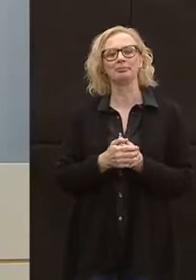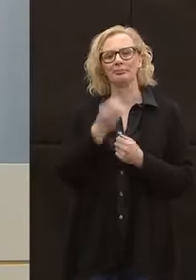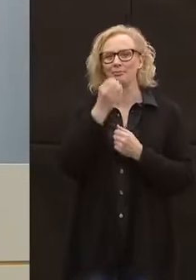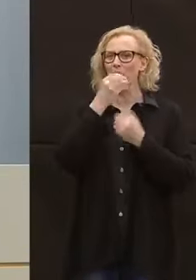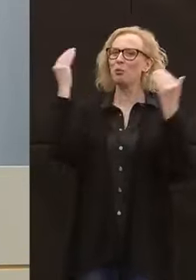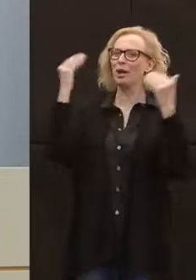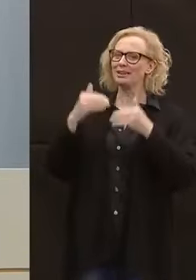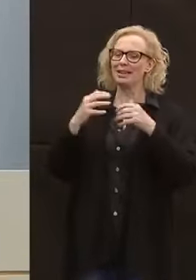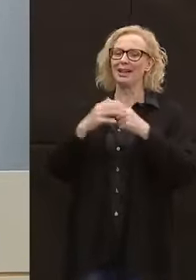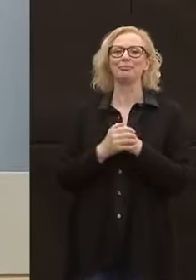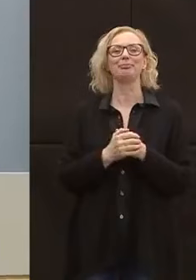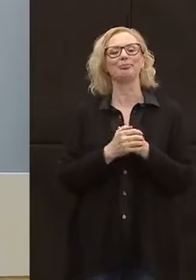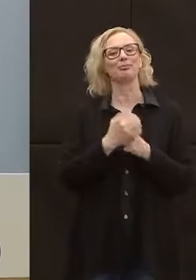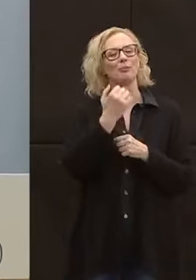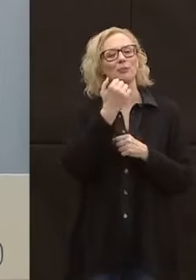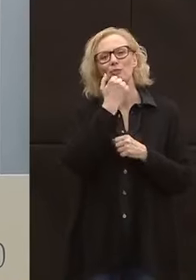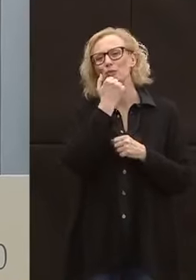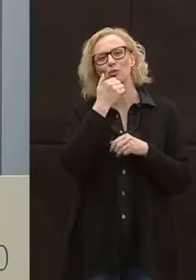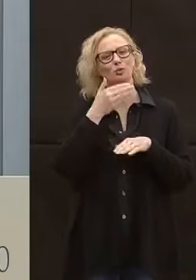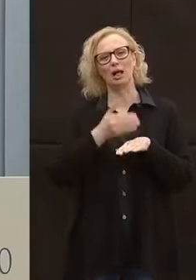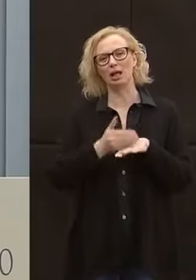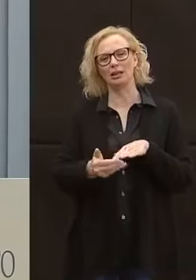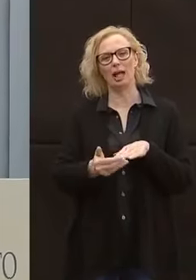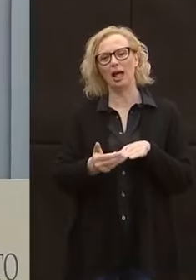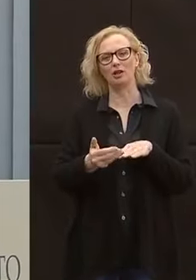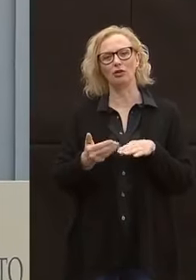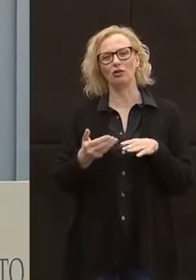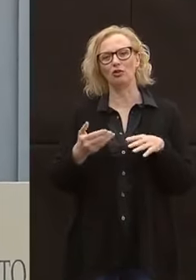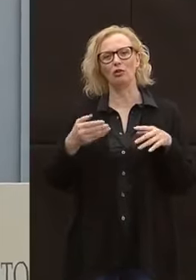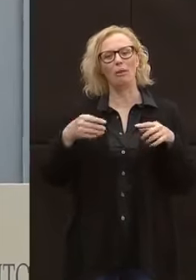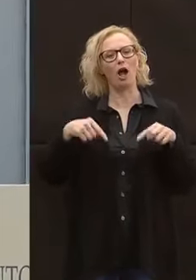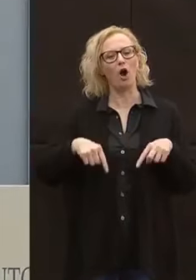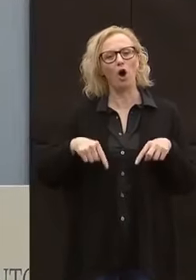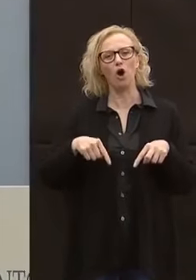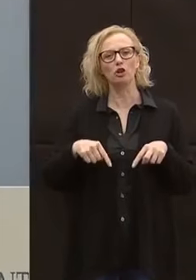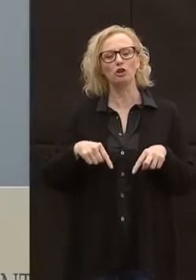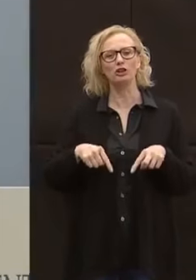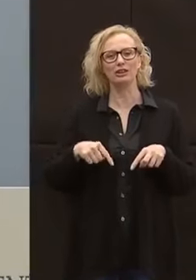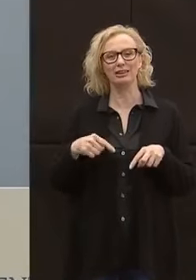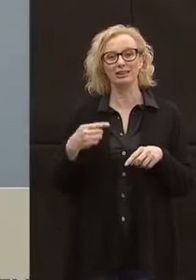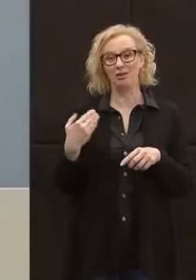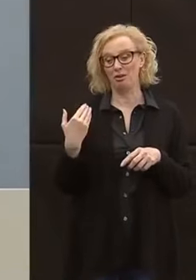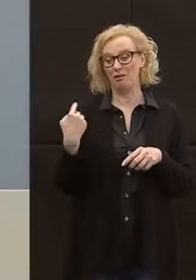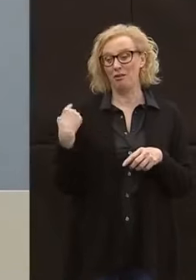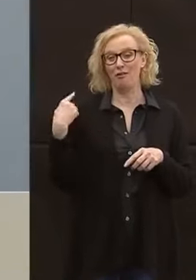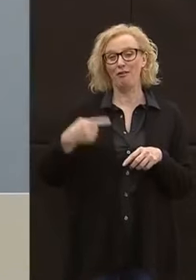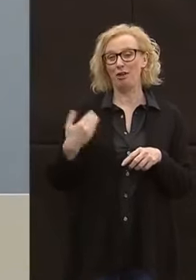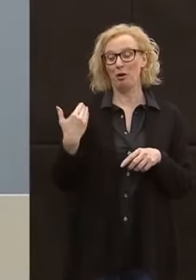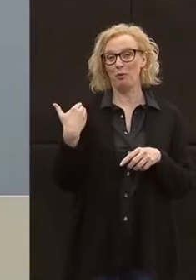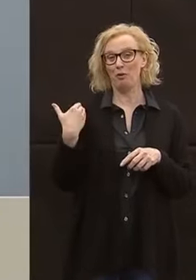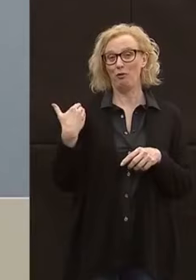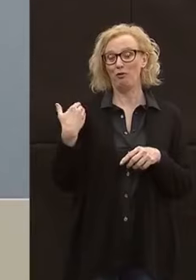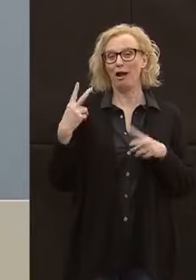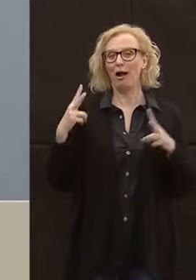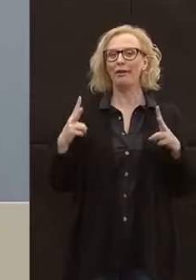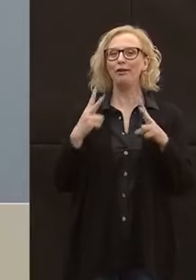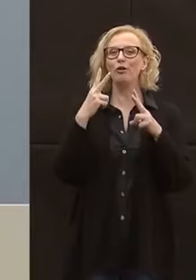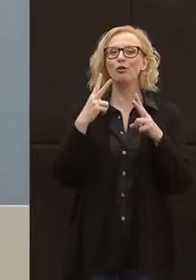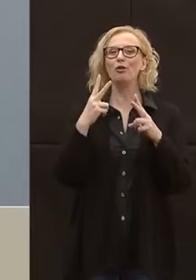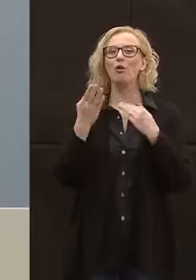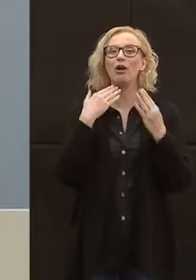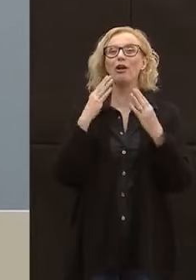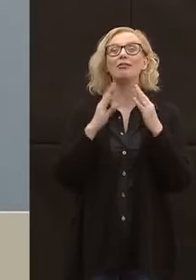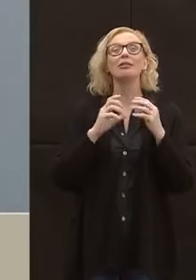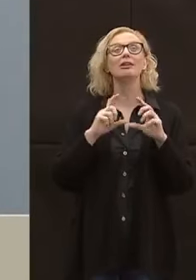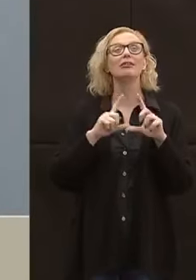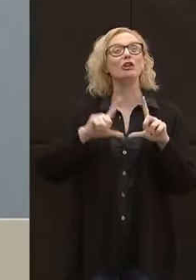Buonasera, ci scusiamo per il ritardo ma oggi c'è stata fino a poco tempo fa una riunione in videoconferenza con il